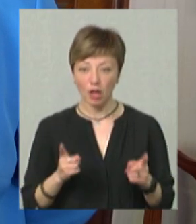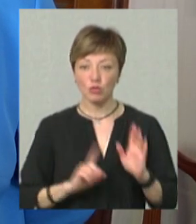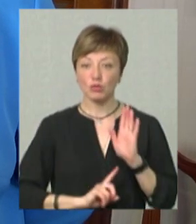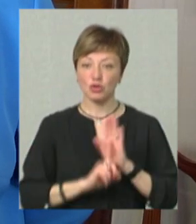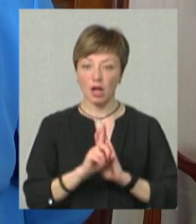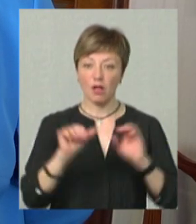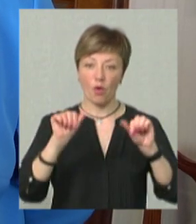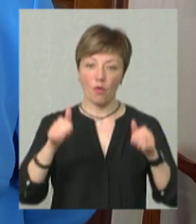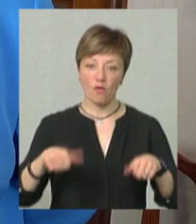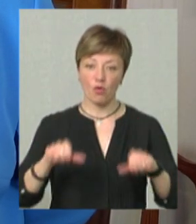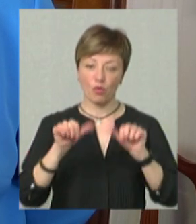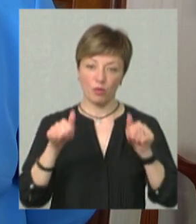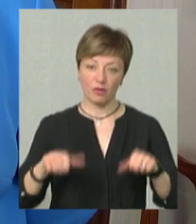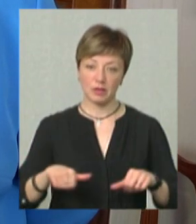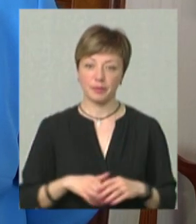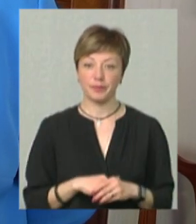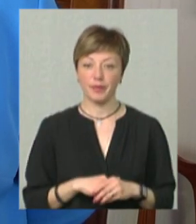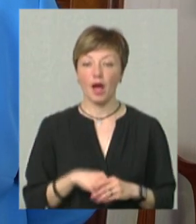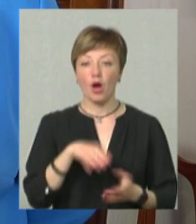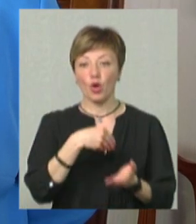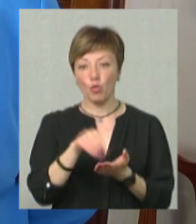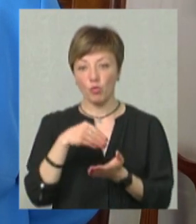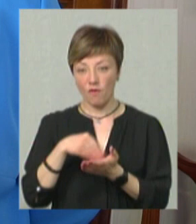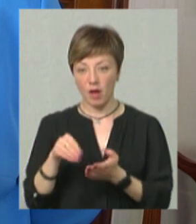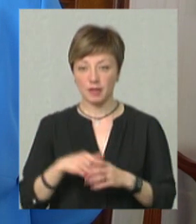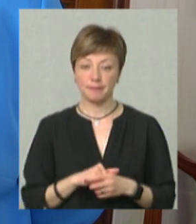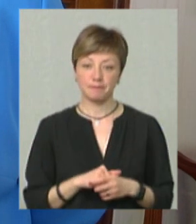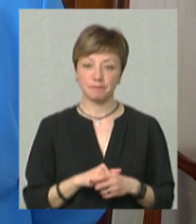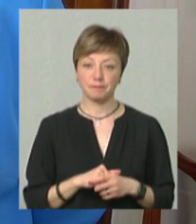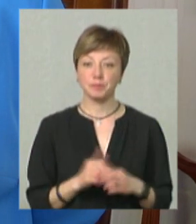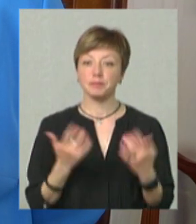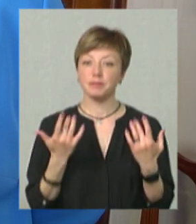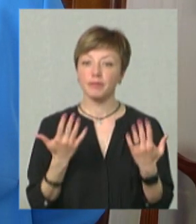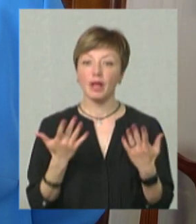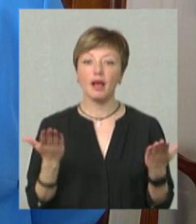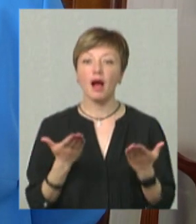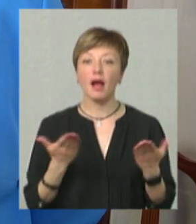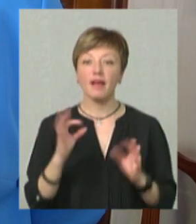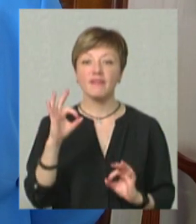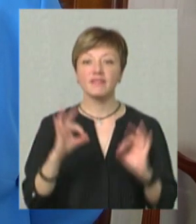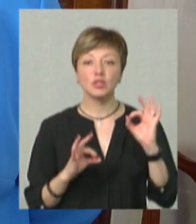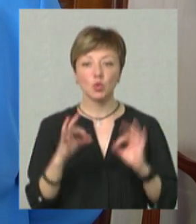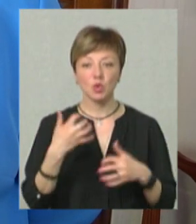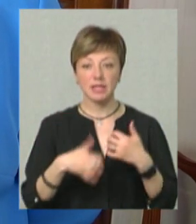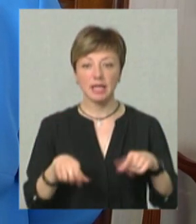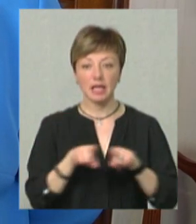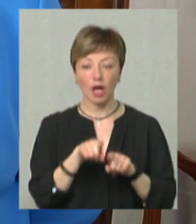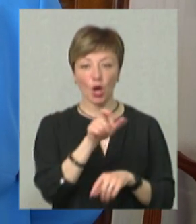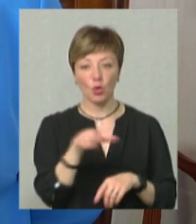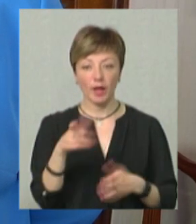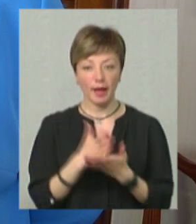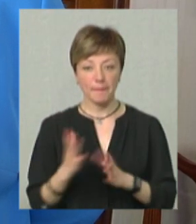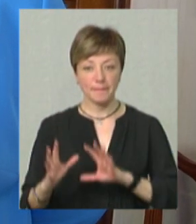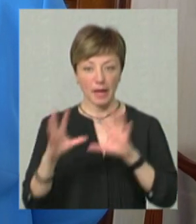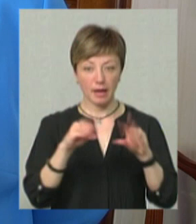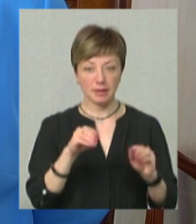почали оформлювати і купувати. Який відсоток серед таких людей є переселенців?